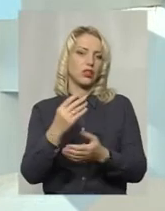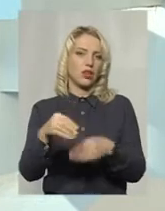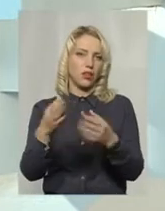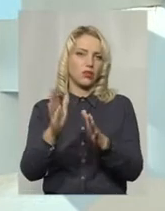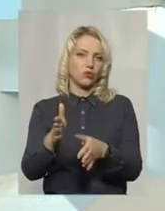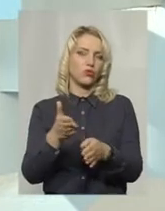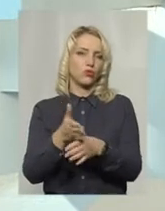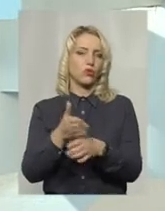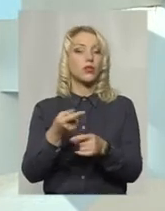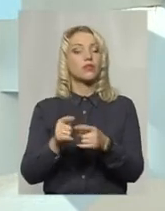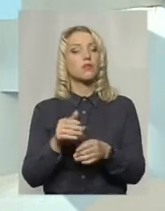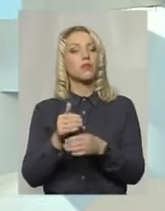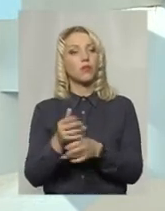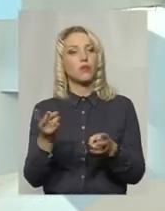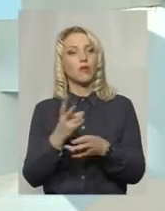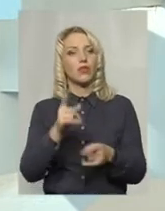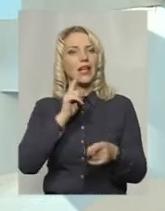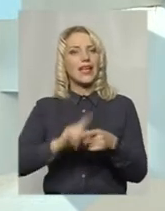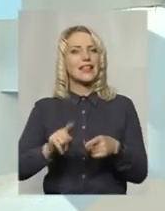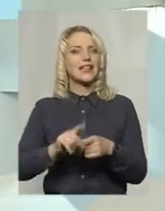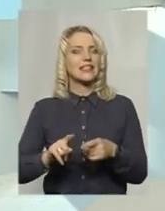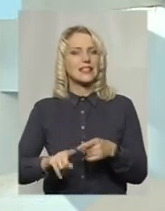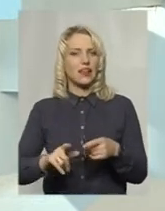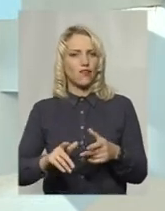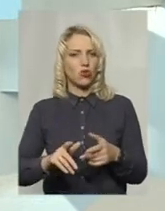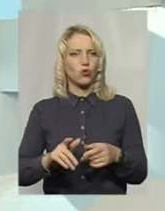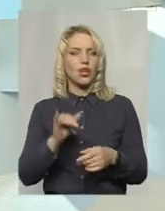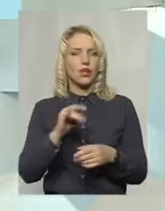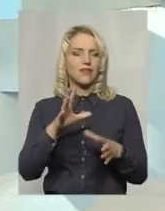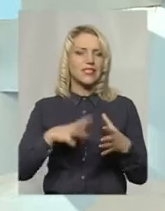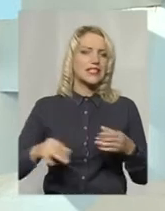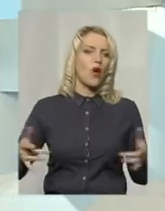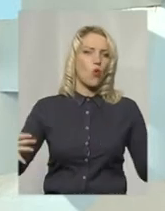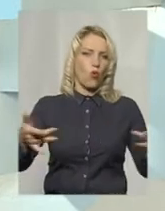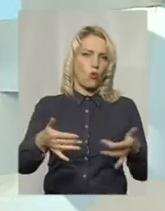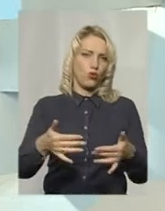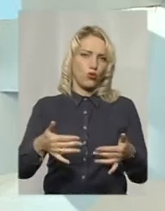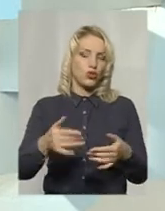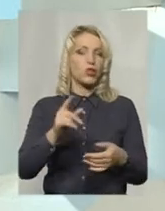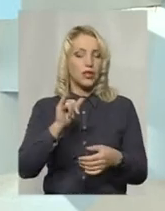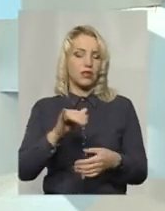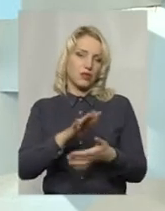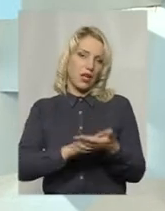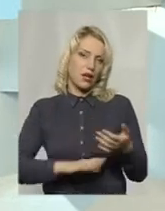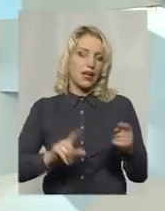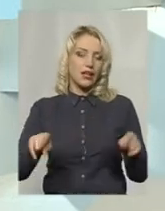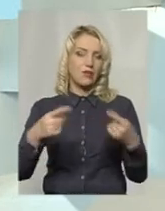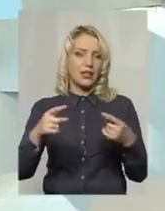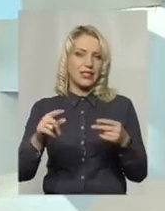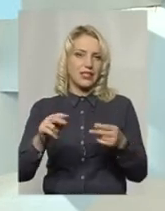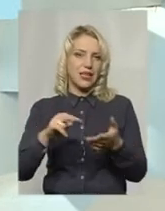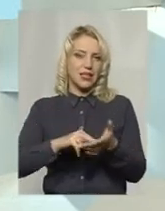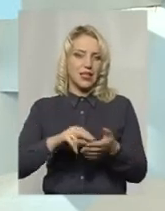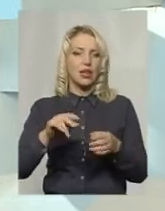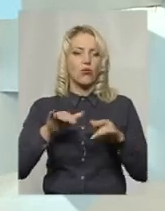допомогу. Проте ця допомога повинна бути інтенсивною, вона повинна бути всеохоплюючою, а далі вже реабілітаційний процес